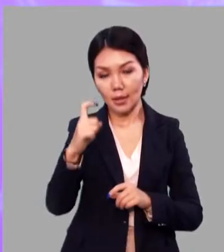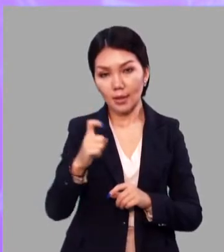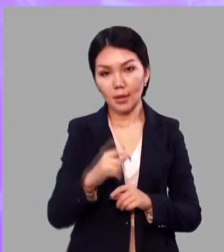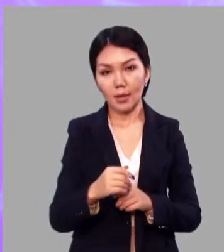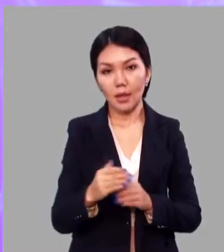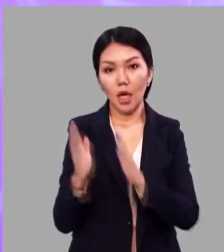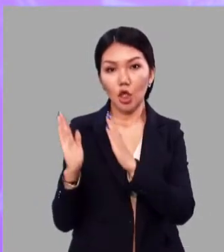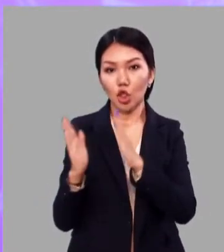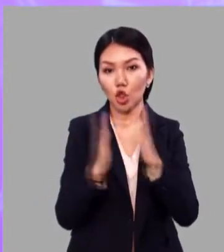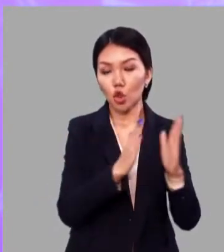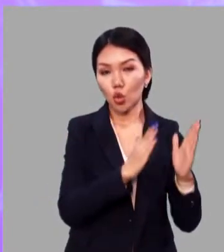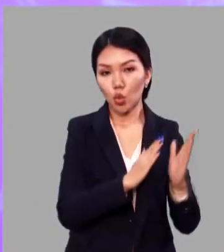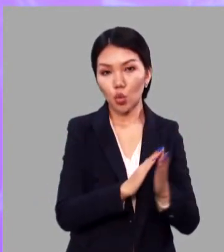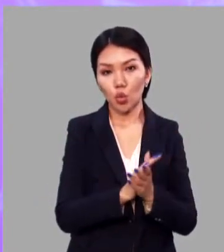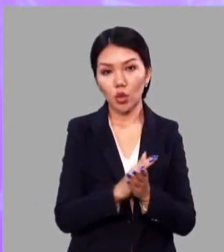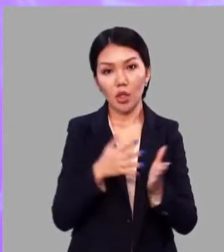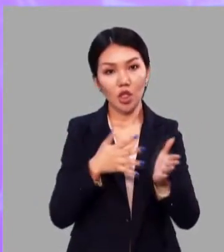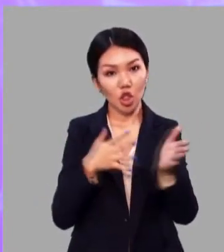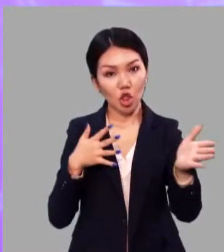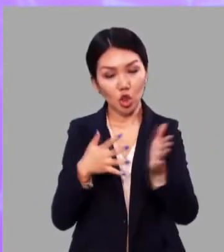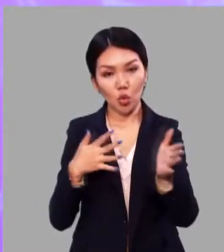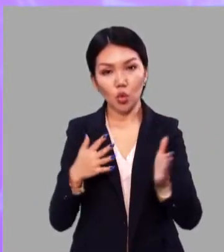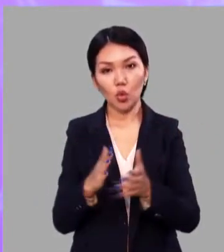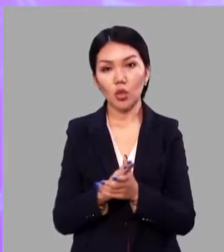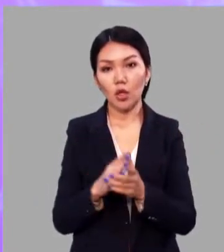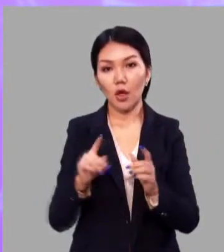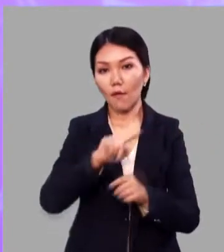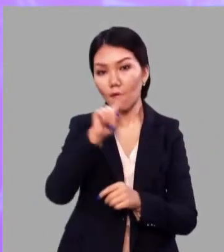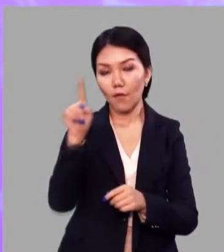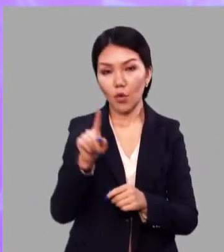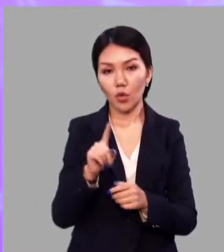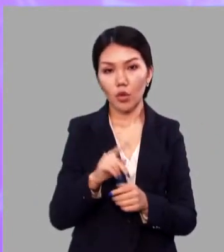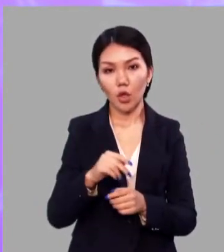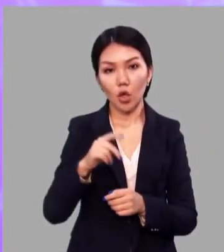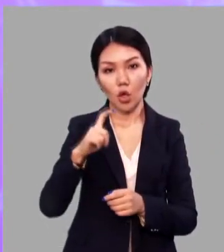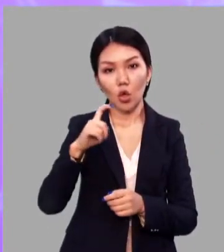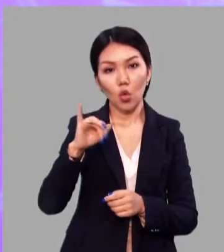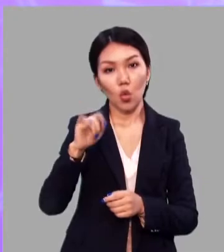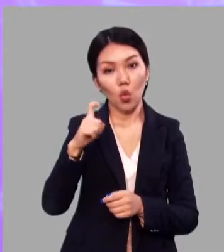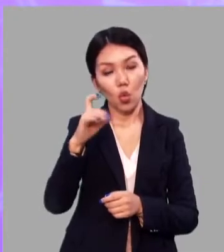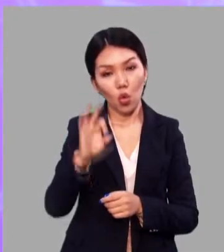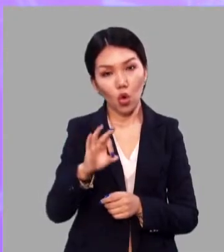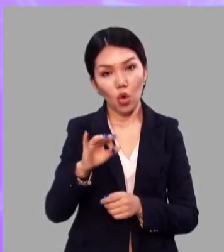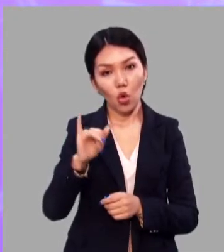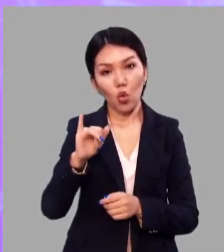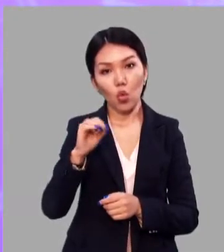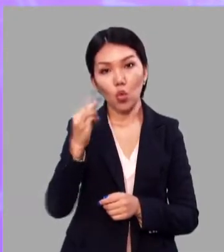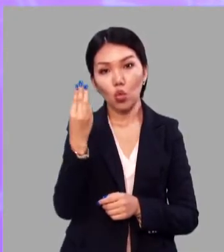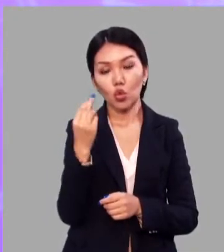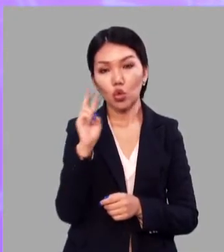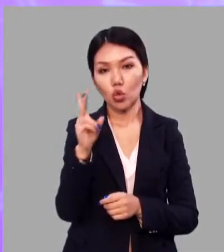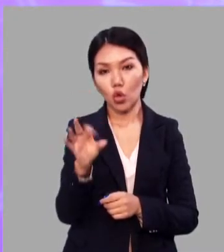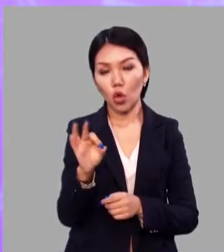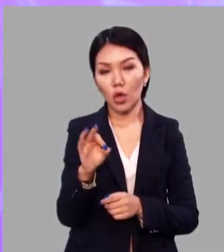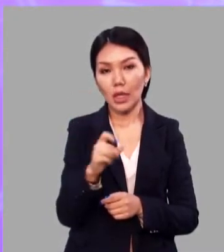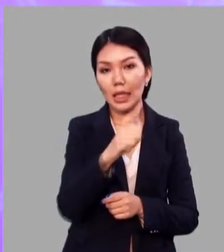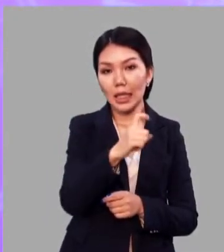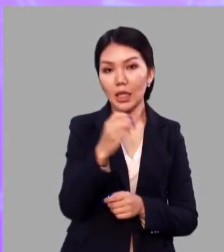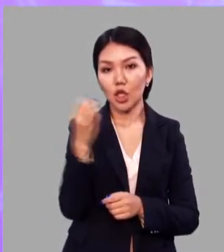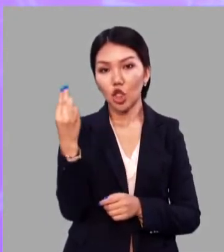в корне однокоренных слов? Ухо, ушко, х,